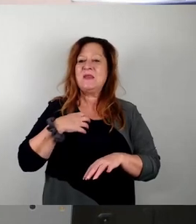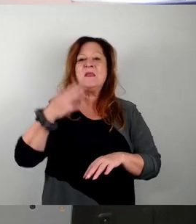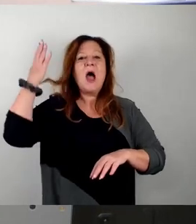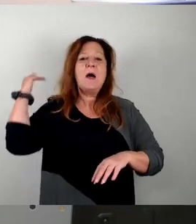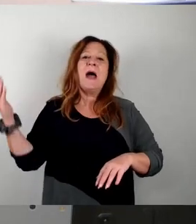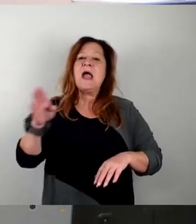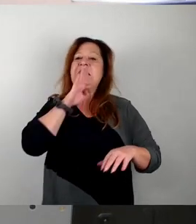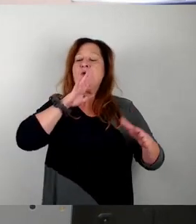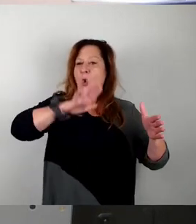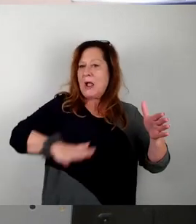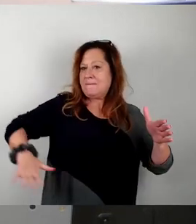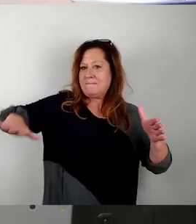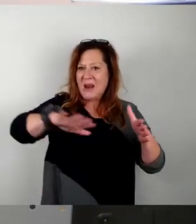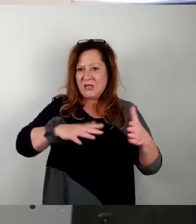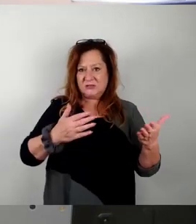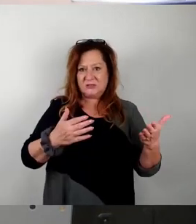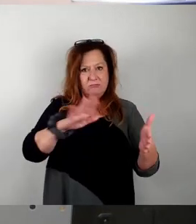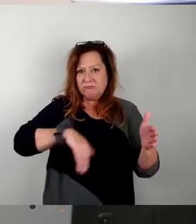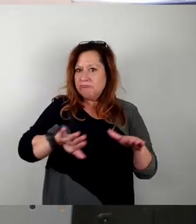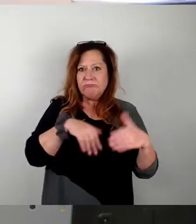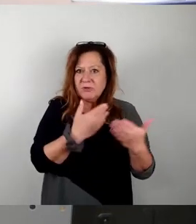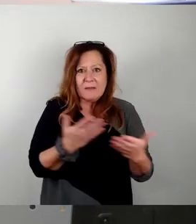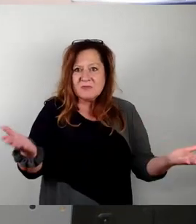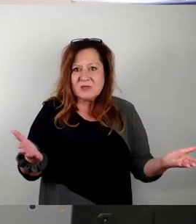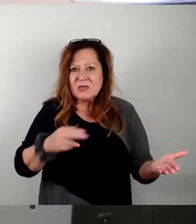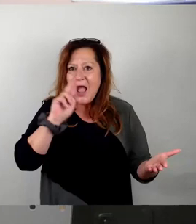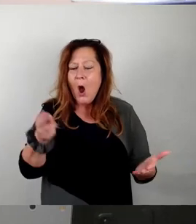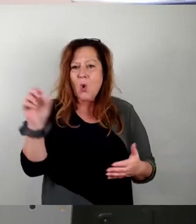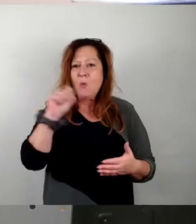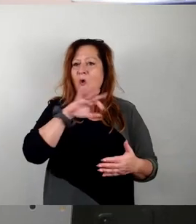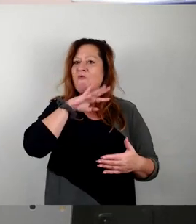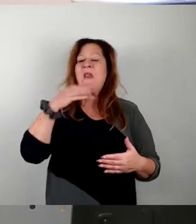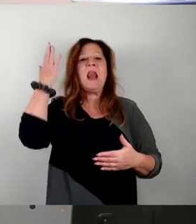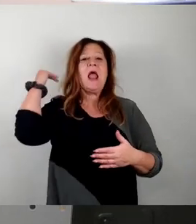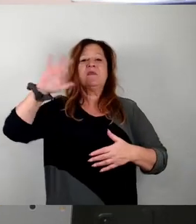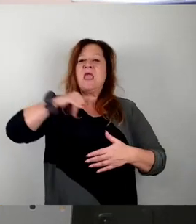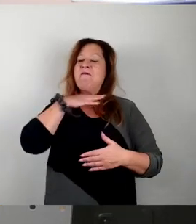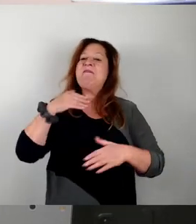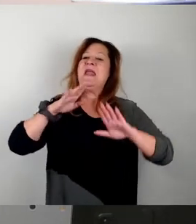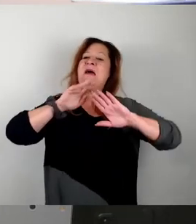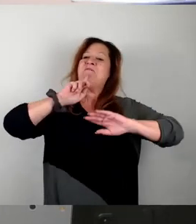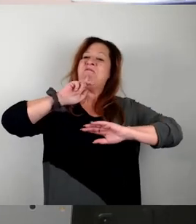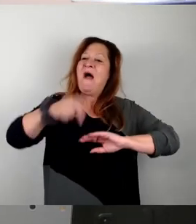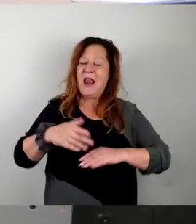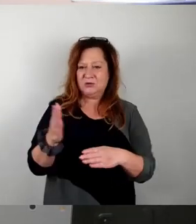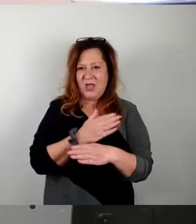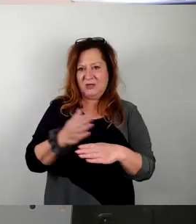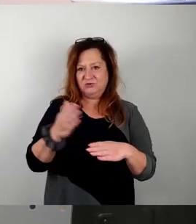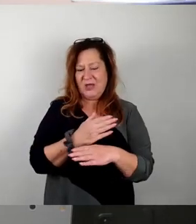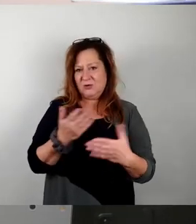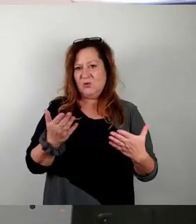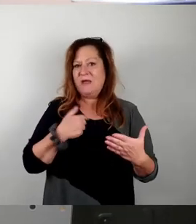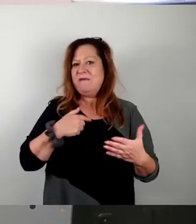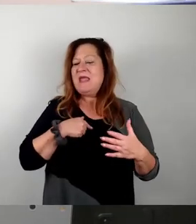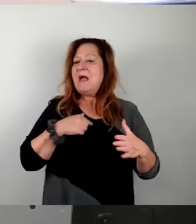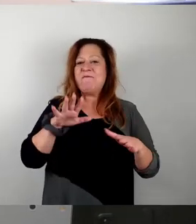diesen Platz, den gibt es jetzt nicht mehr, eben weil auch so viele falsche Entscheidungen getroffen worden sind in den letzten Jahren in diesem Stadtrat, weil man die Flächen einfach leichtfertig weggegeben